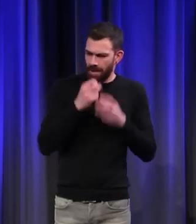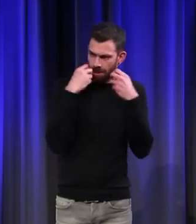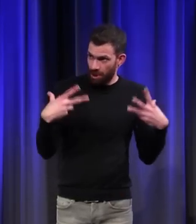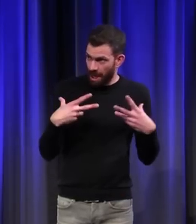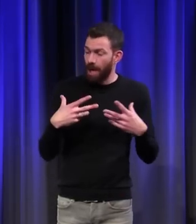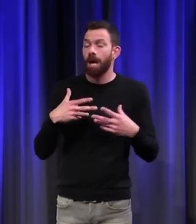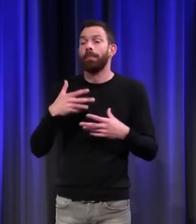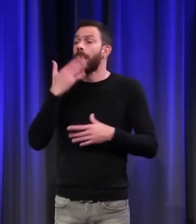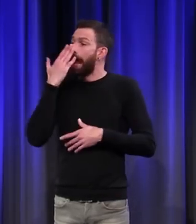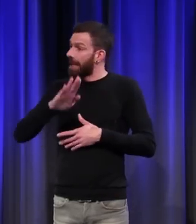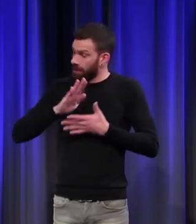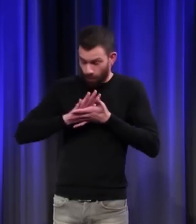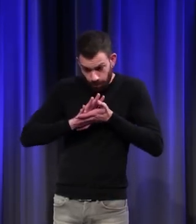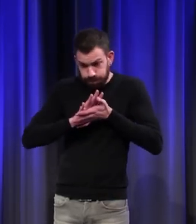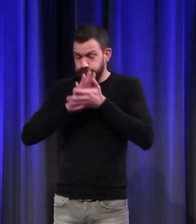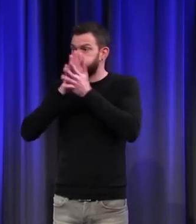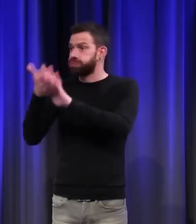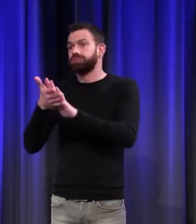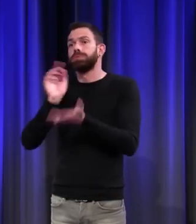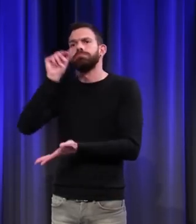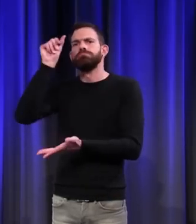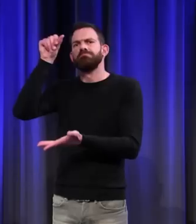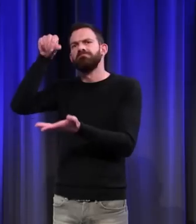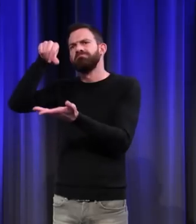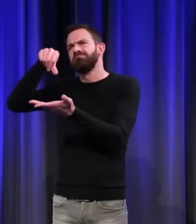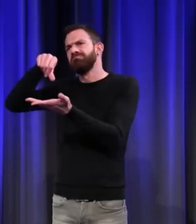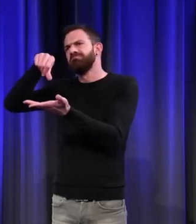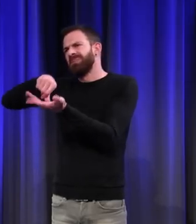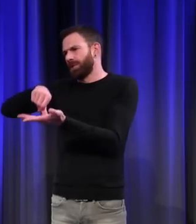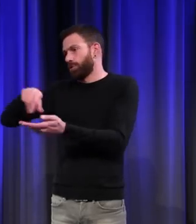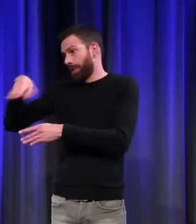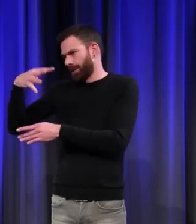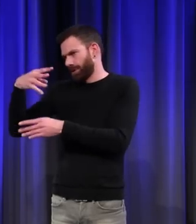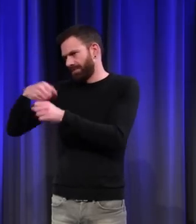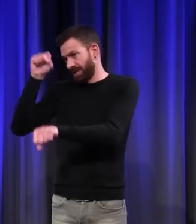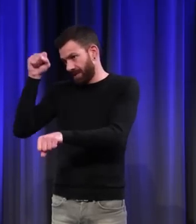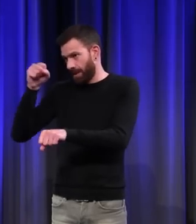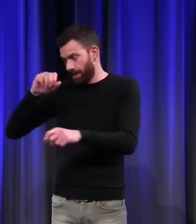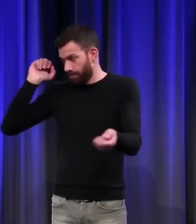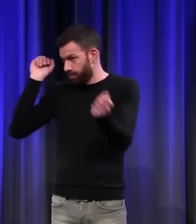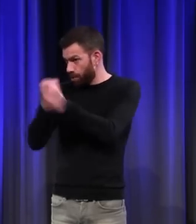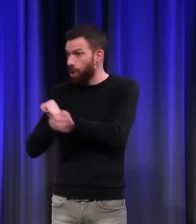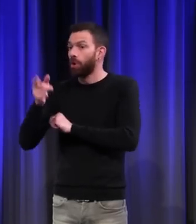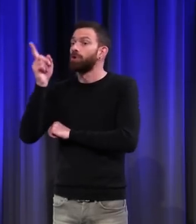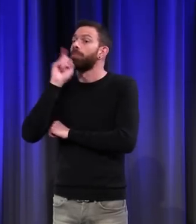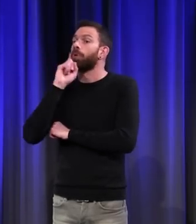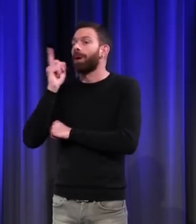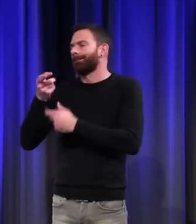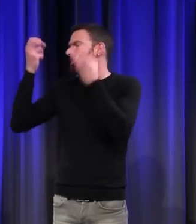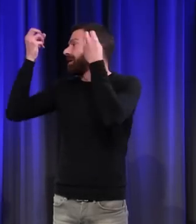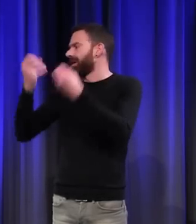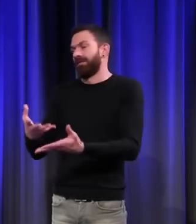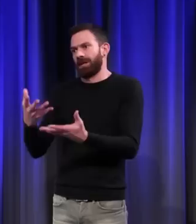le chat va changer très rapidement au milieu du XIVe siècle, parce qu'au milieu du XIVe siècle, se produit un événement